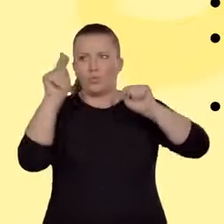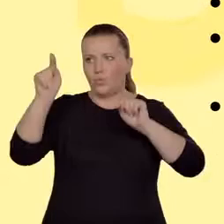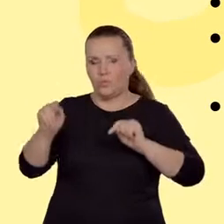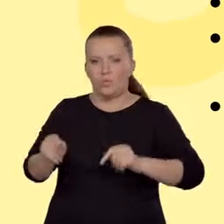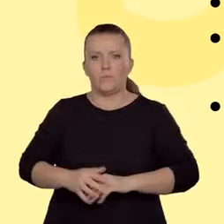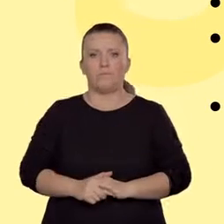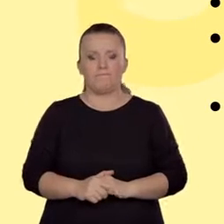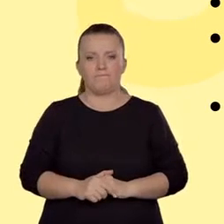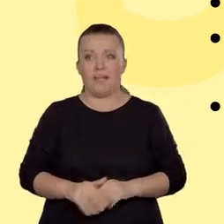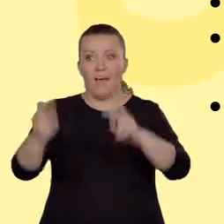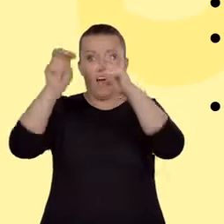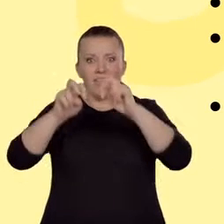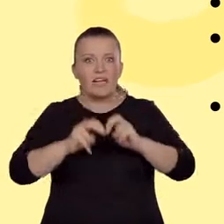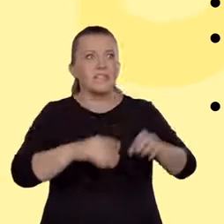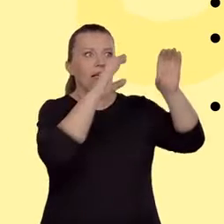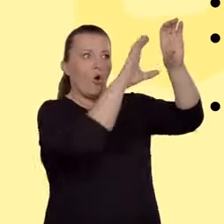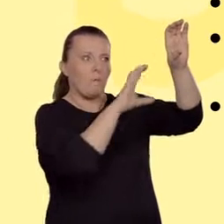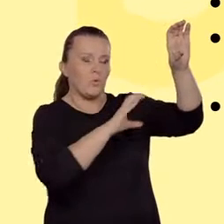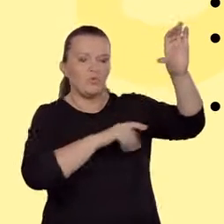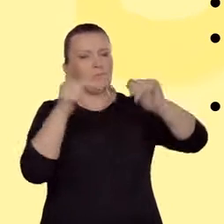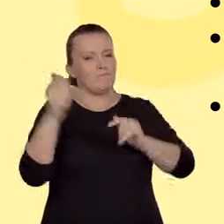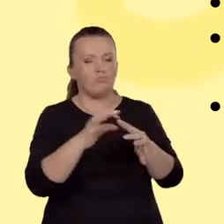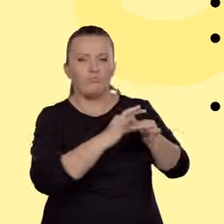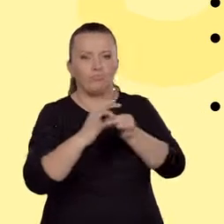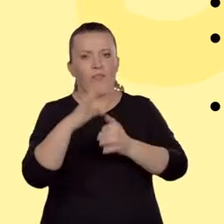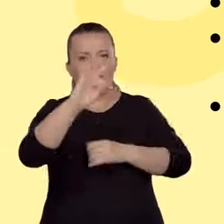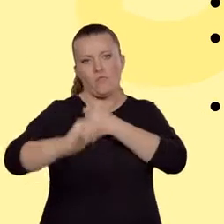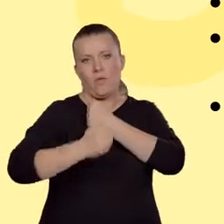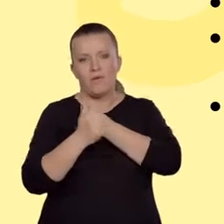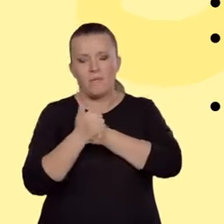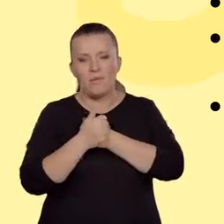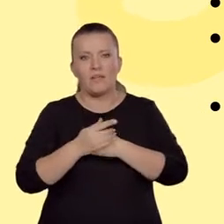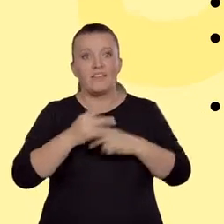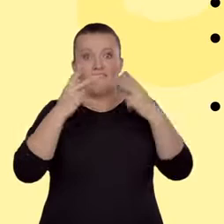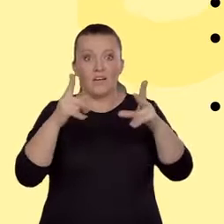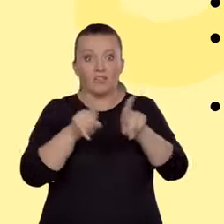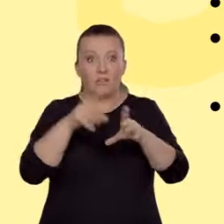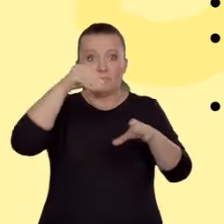kompozycji powinna wiązać się z propozycją interpretacyjną, a przede wszystkim z określeniem tematu.